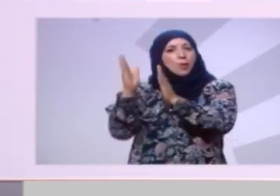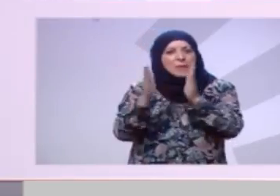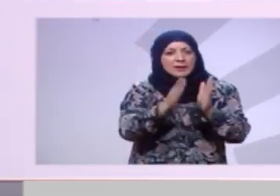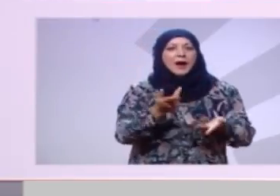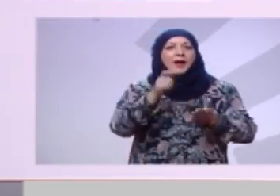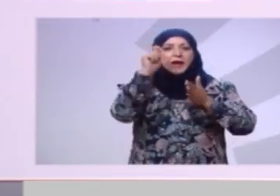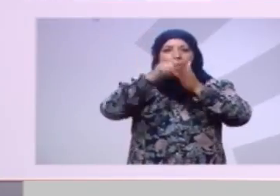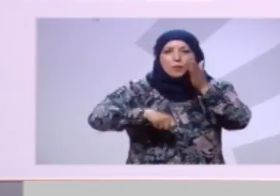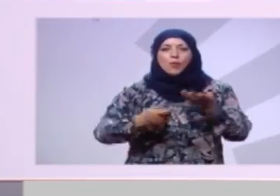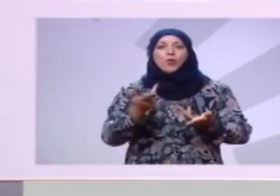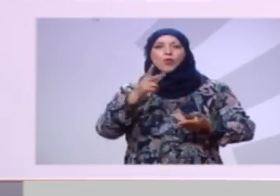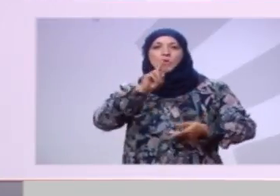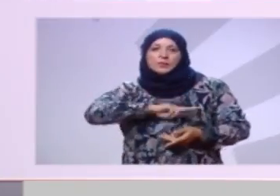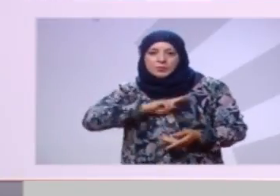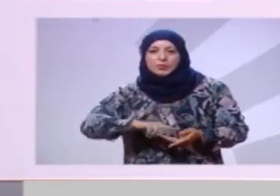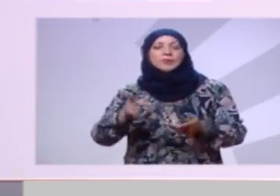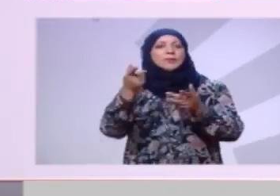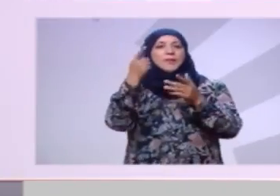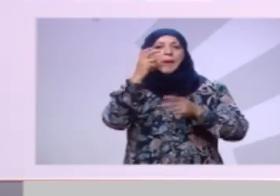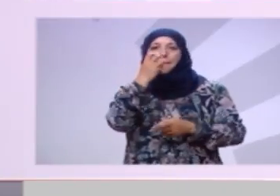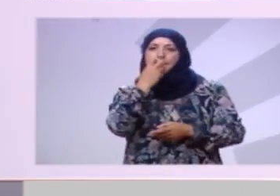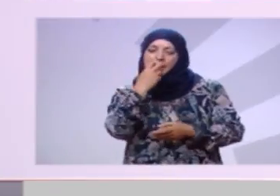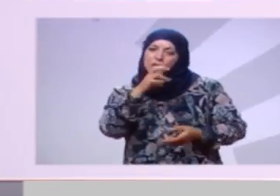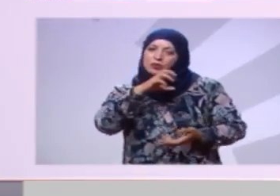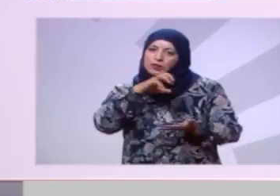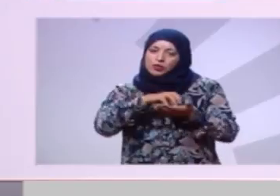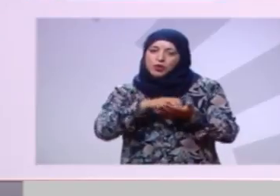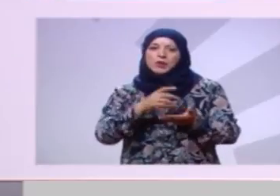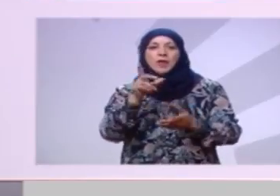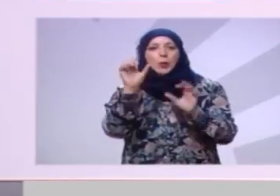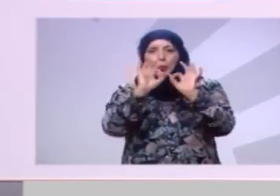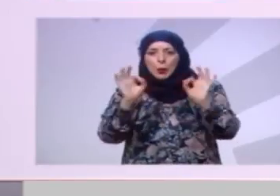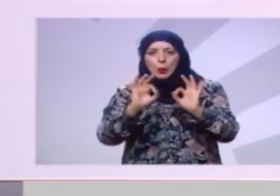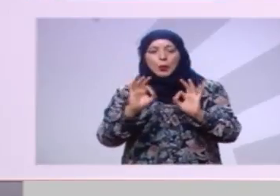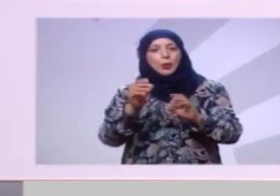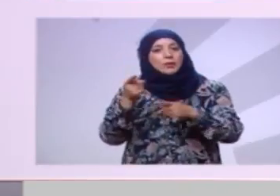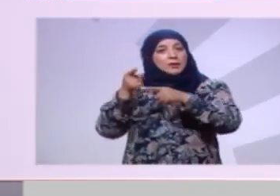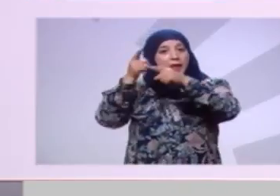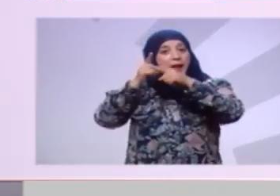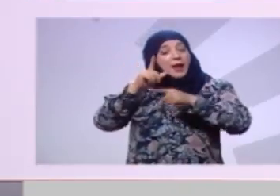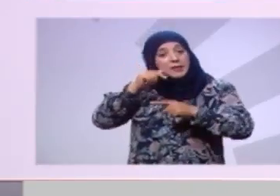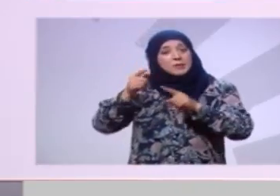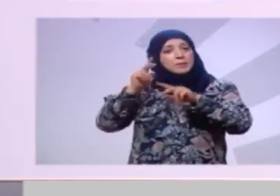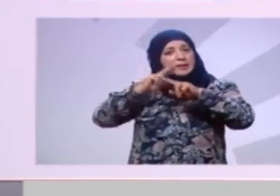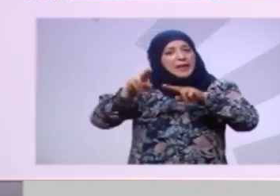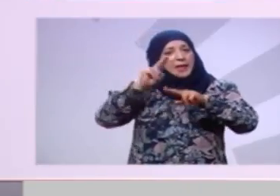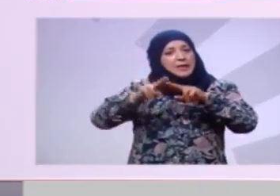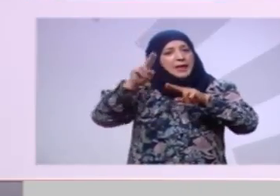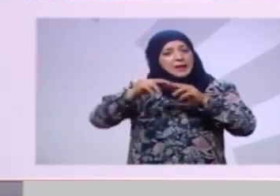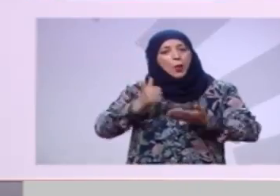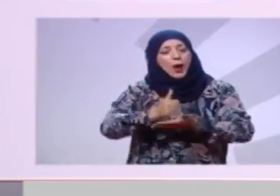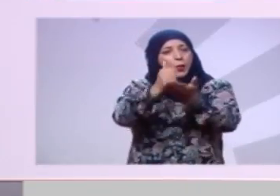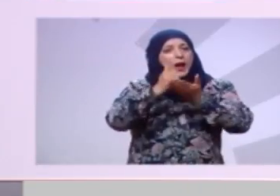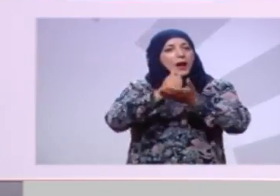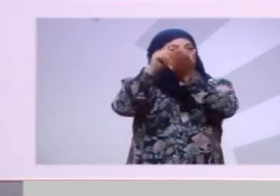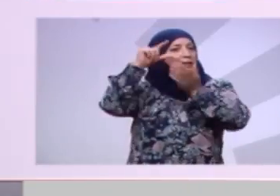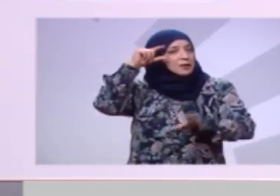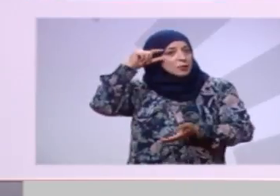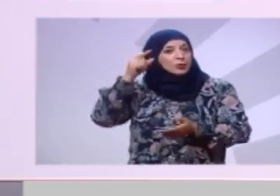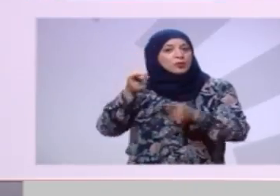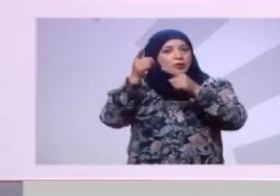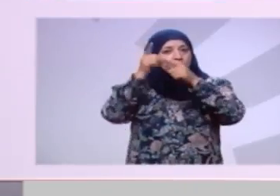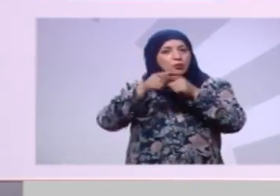الوقوف إلى جنمها في هذا الميدان وتقريبا خدمات للمواطن كذلك لضرورة متنديد إخواننا في مزل